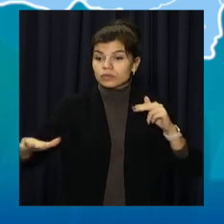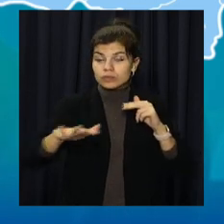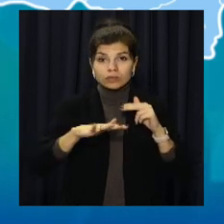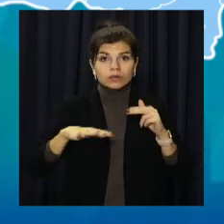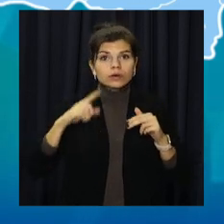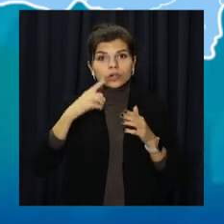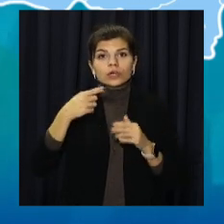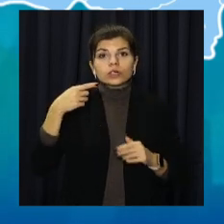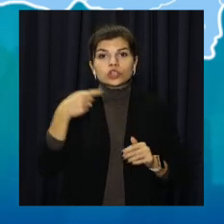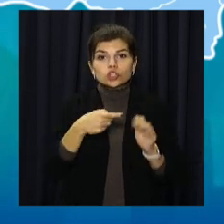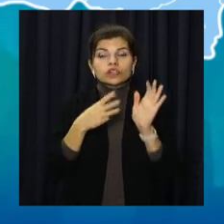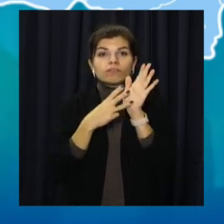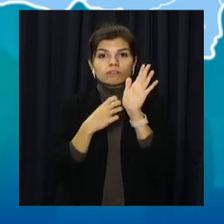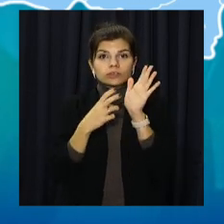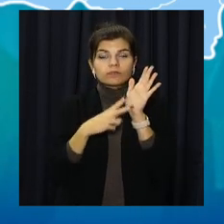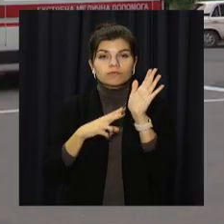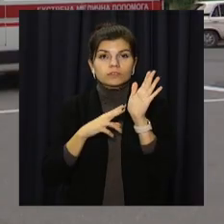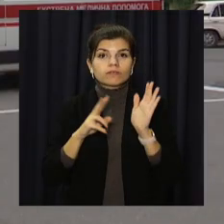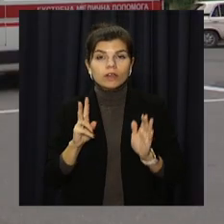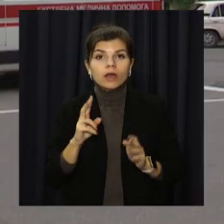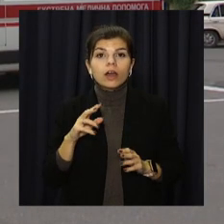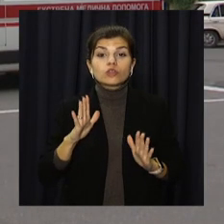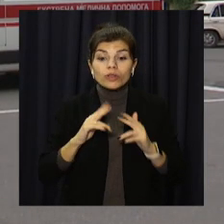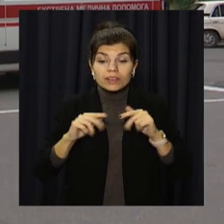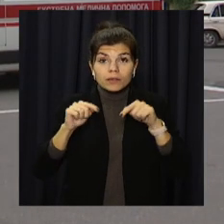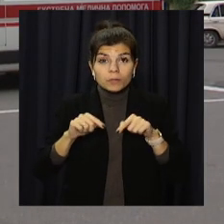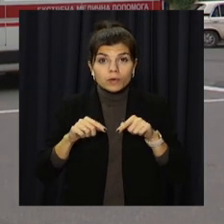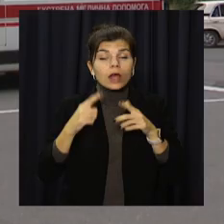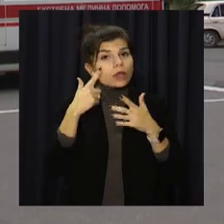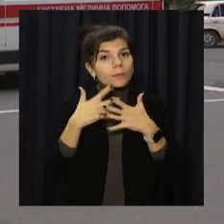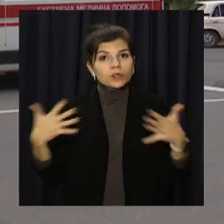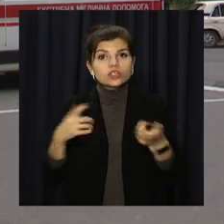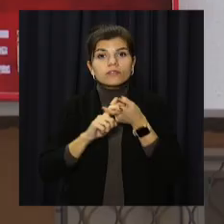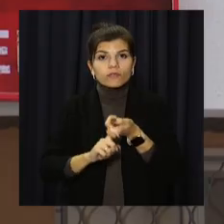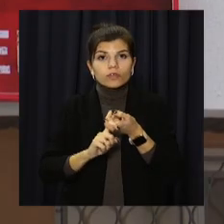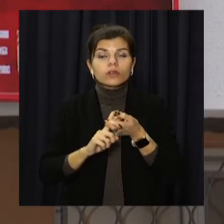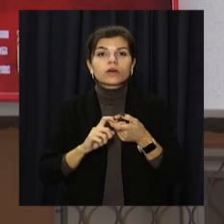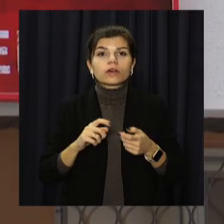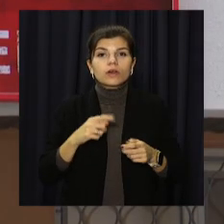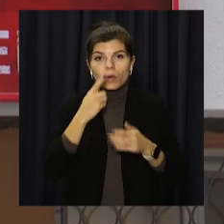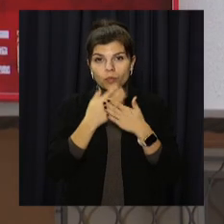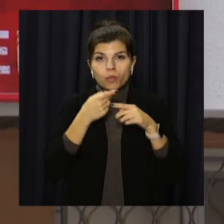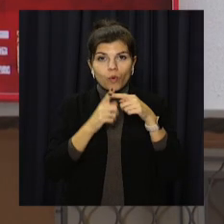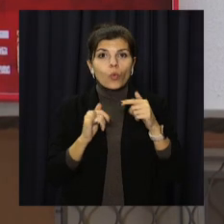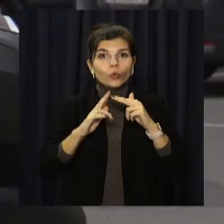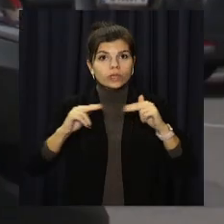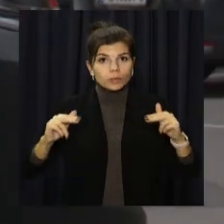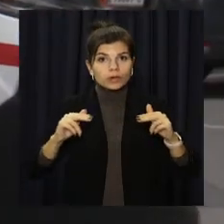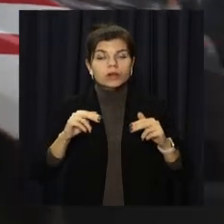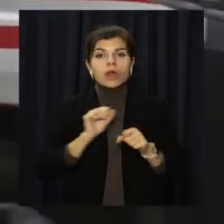зафіксували 1892 нові випадки ковід-19. Найбільше інфікованих понад половину у Дніпрі.